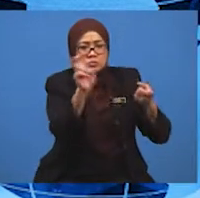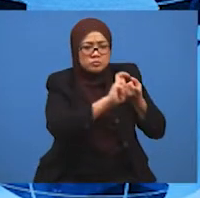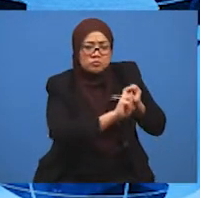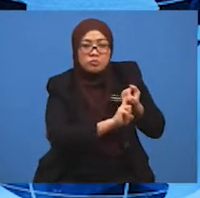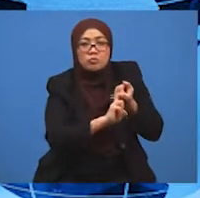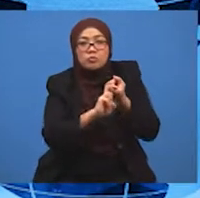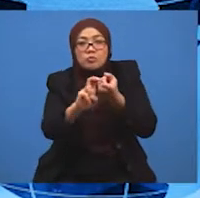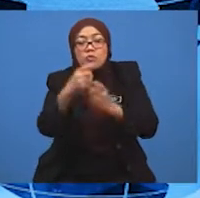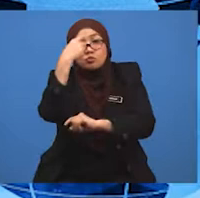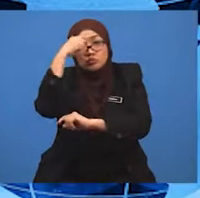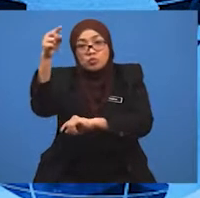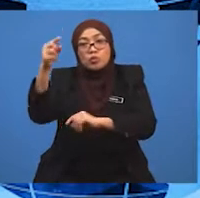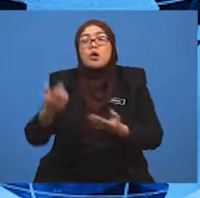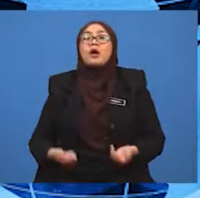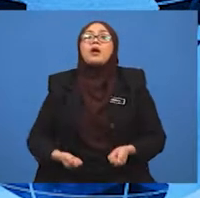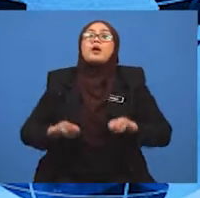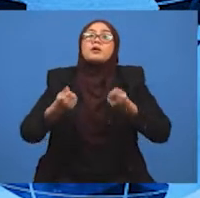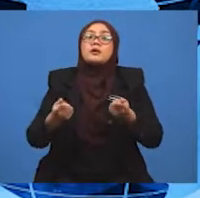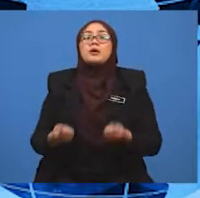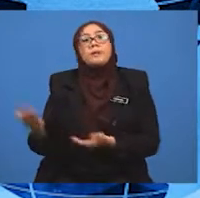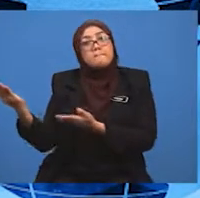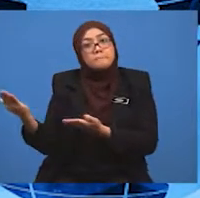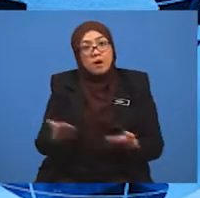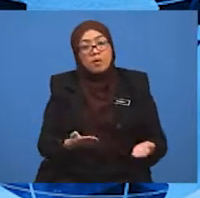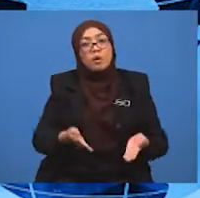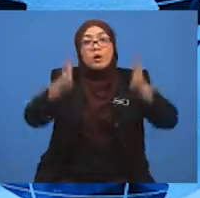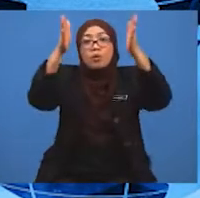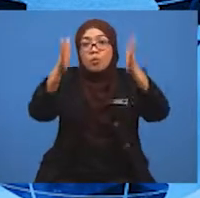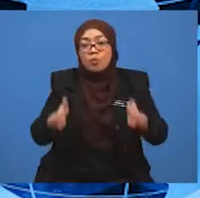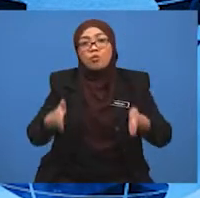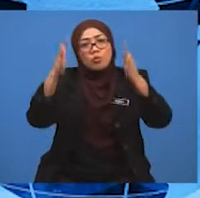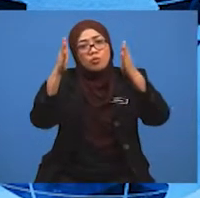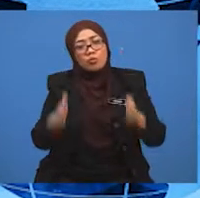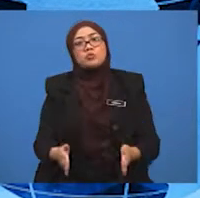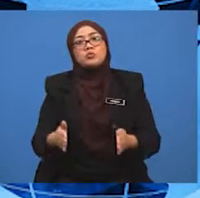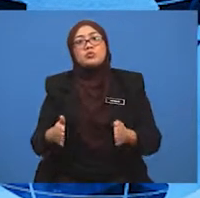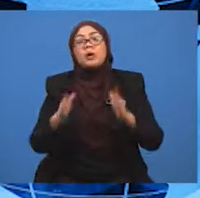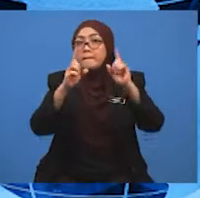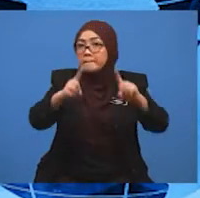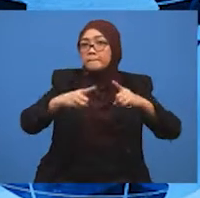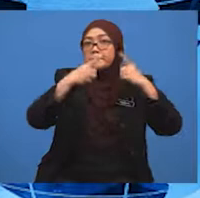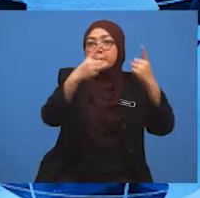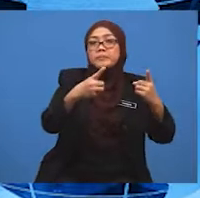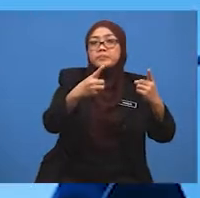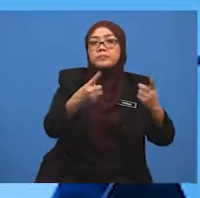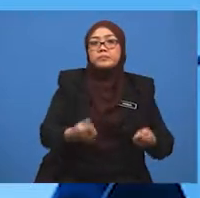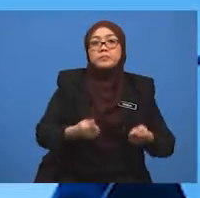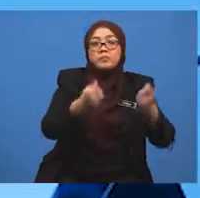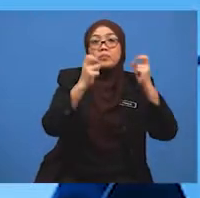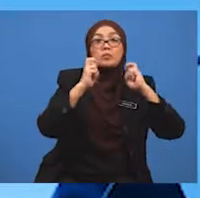pengangkutan penumpang antara bandar dan muatan serta pengangkutan awam.